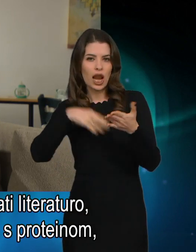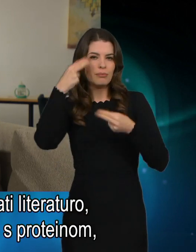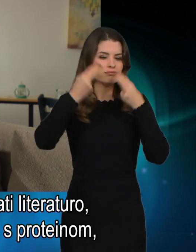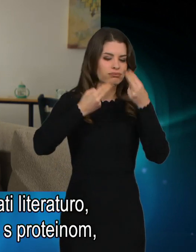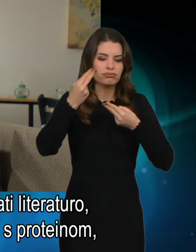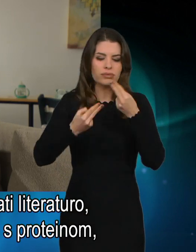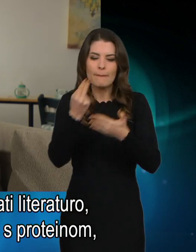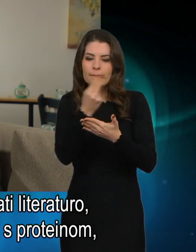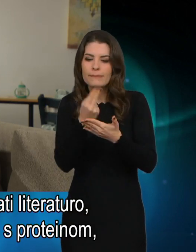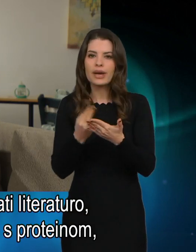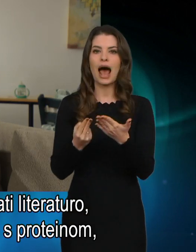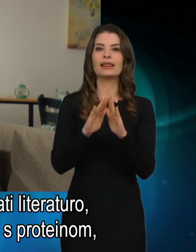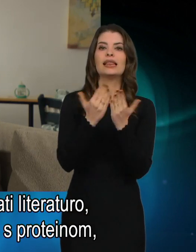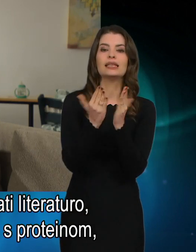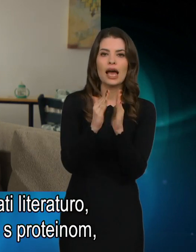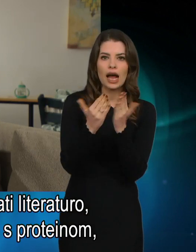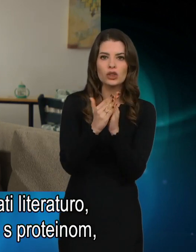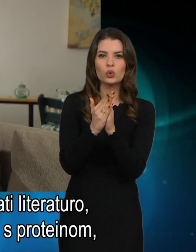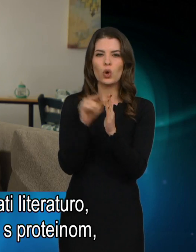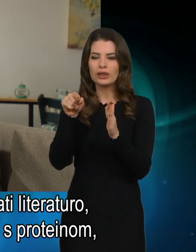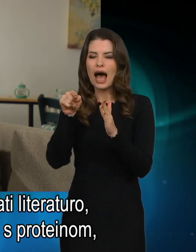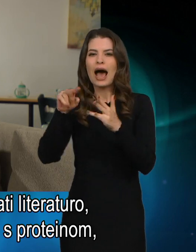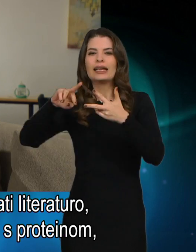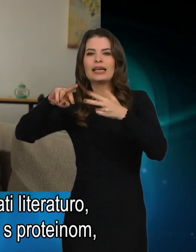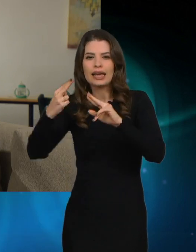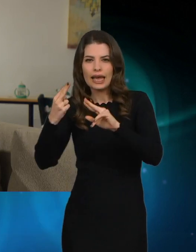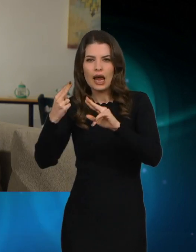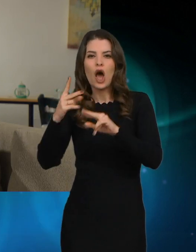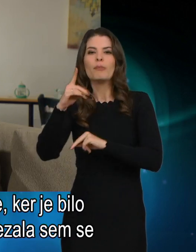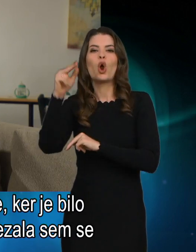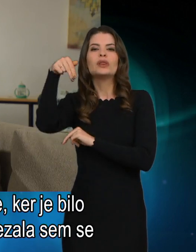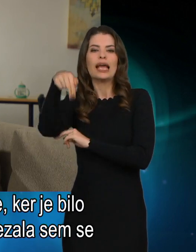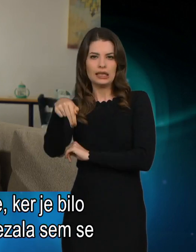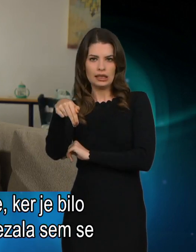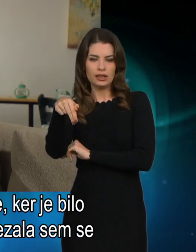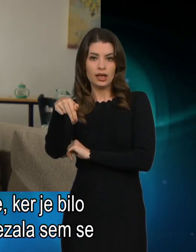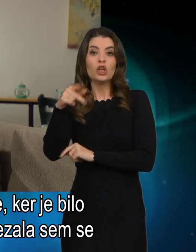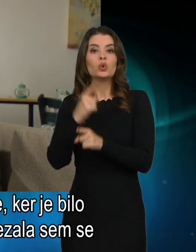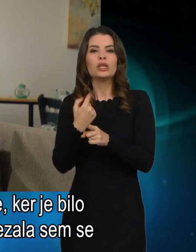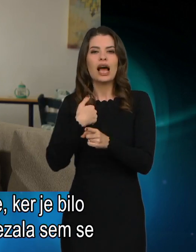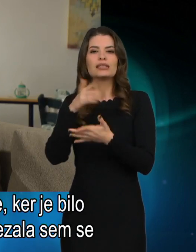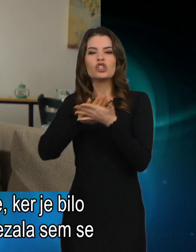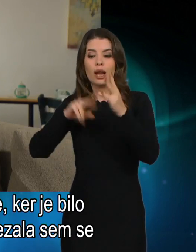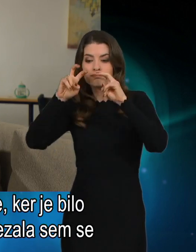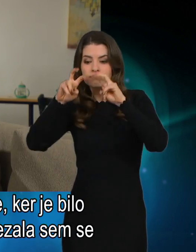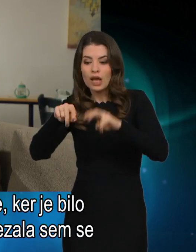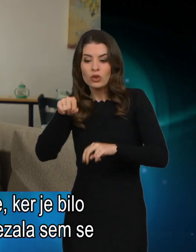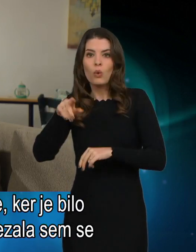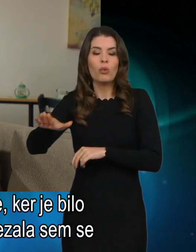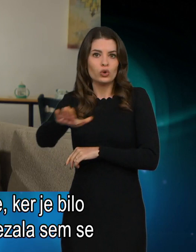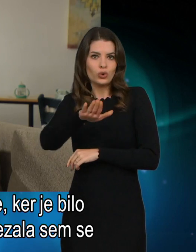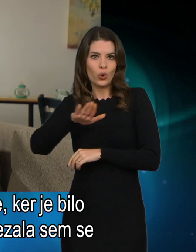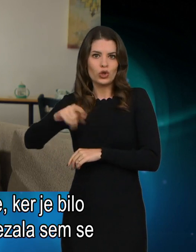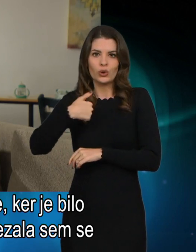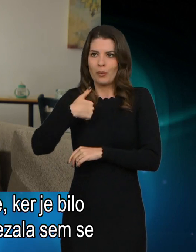literaturo, se spoznavati z genom, s proteinom, spoznavati tudi v bistvu to področje, ker je bilo to